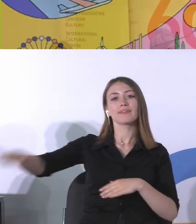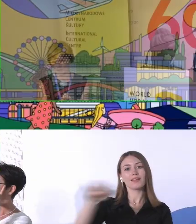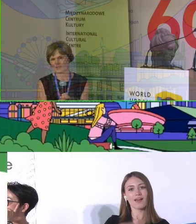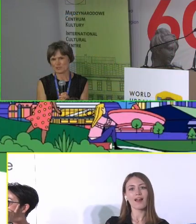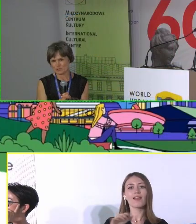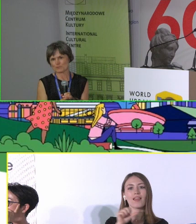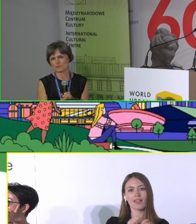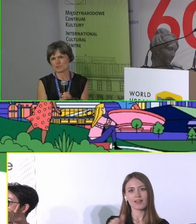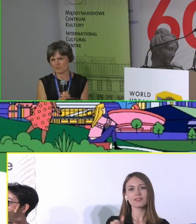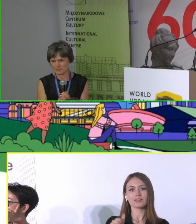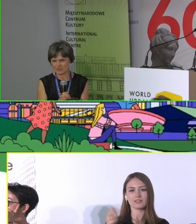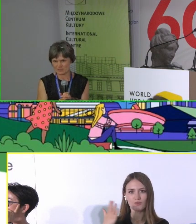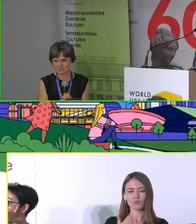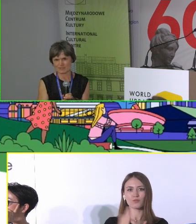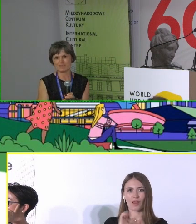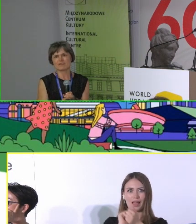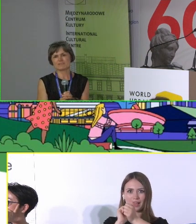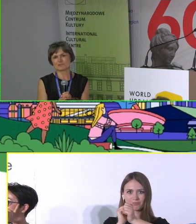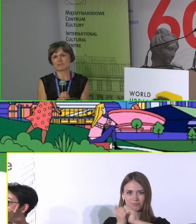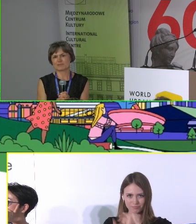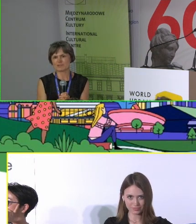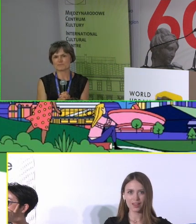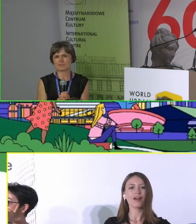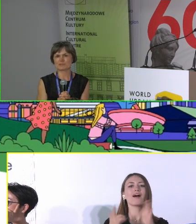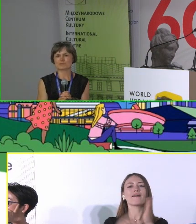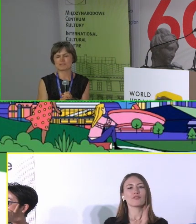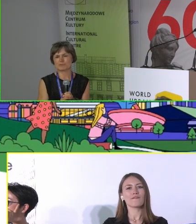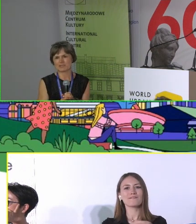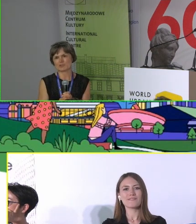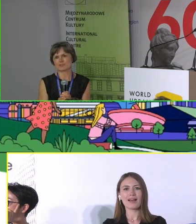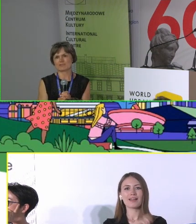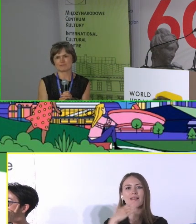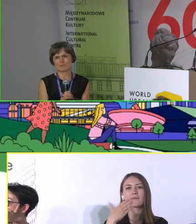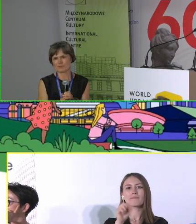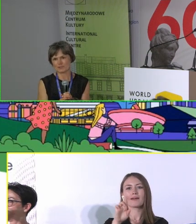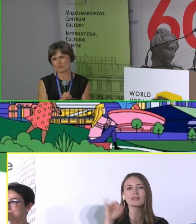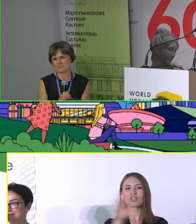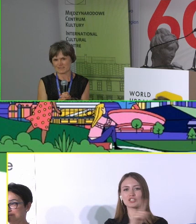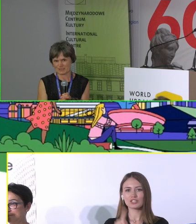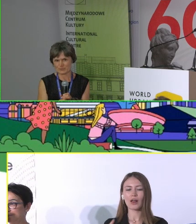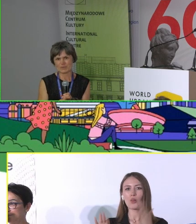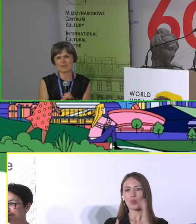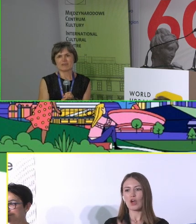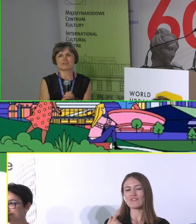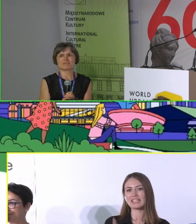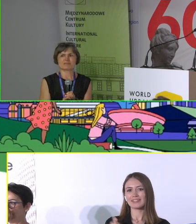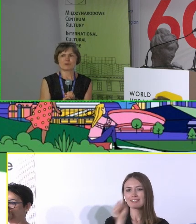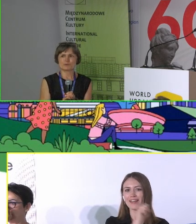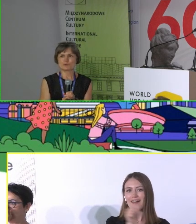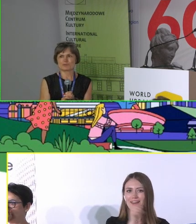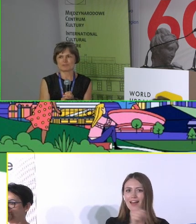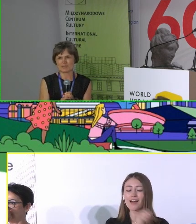jest już zrewitalizowana. Jest to taki bardzo fajny, udany mariaż nowego i starego. Otóż